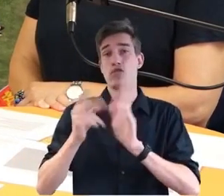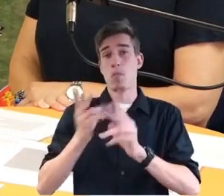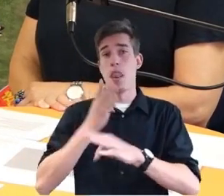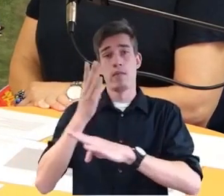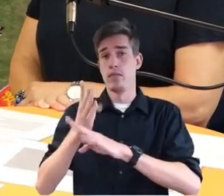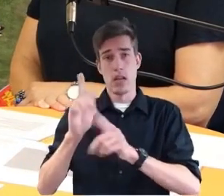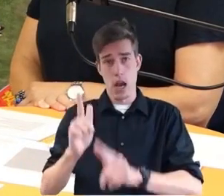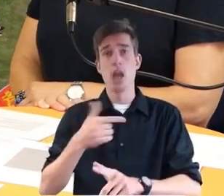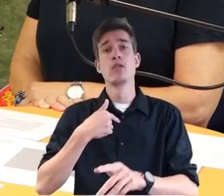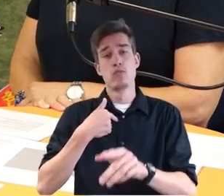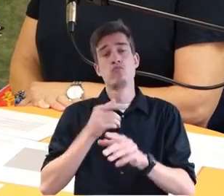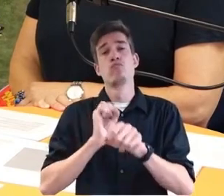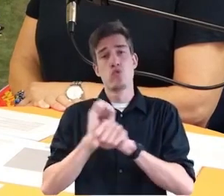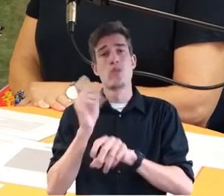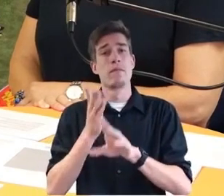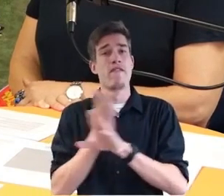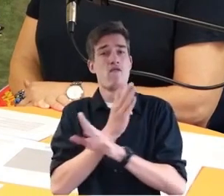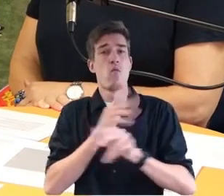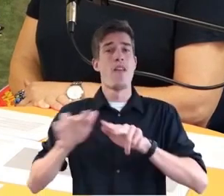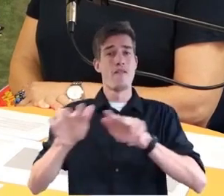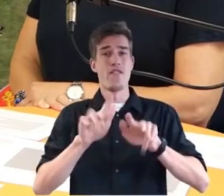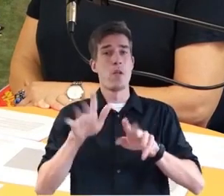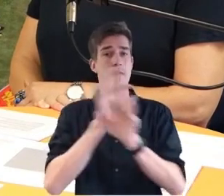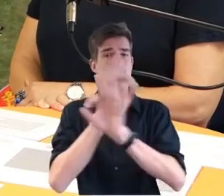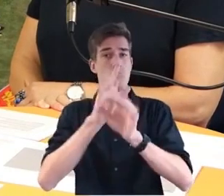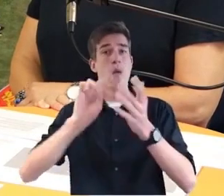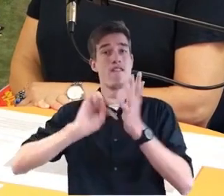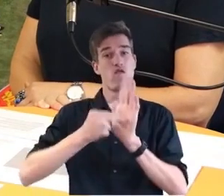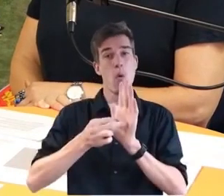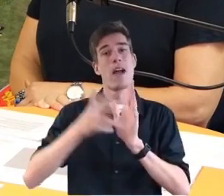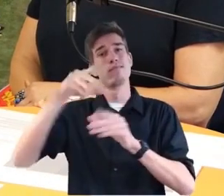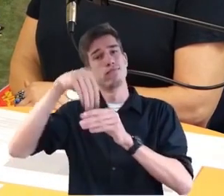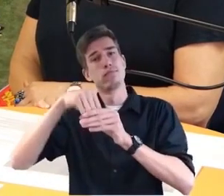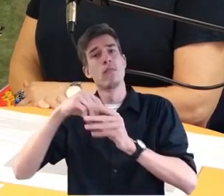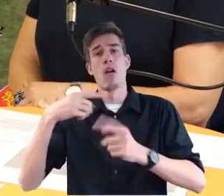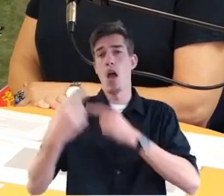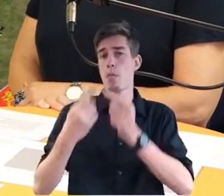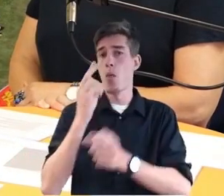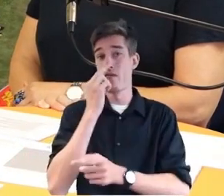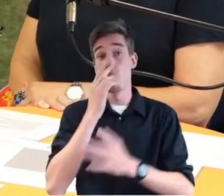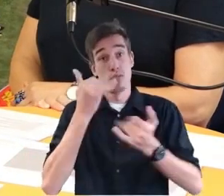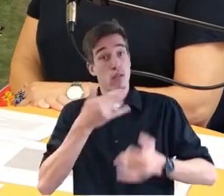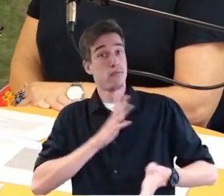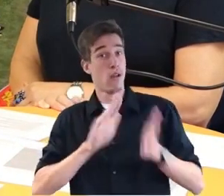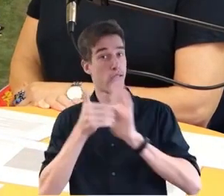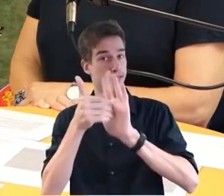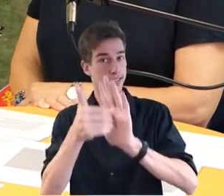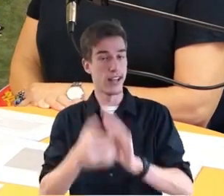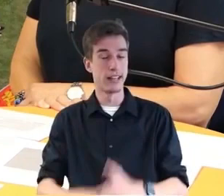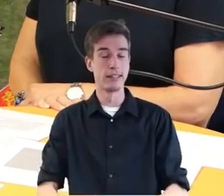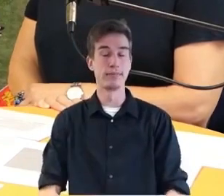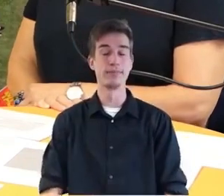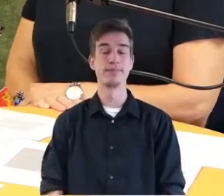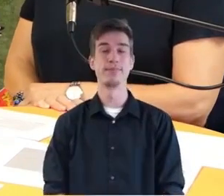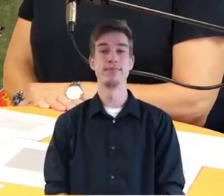aber wir haben ein kleines Filmchen vorbereitet und können mal reinschauen, wie es da so zugeht und das schauen wir uns jetzt auch bei der Gelegenheit mal an.